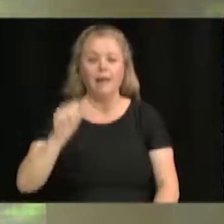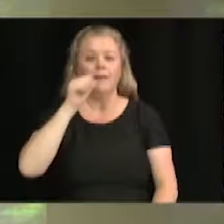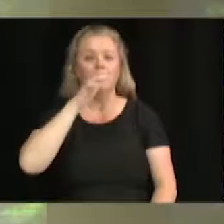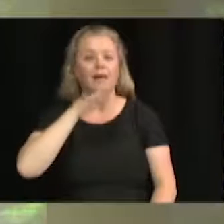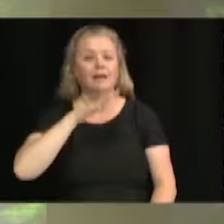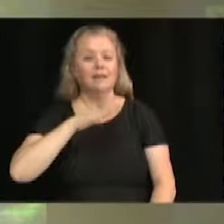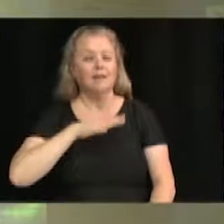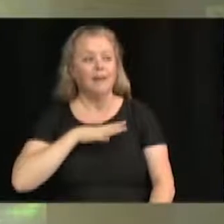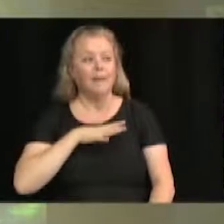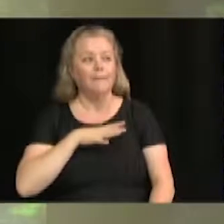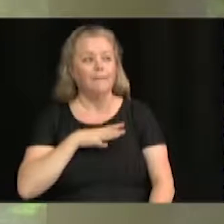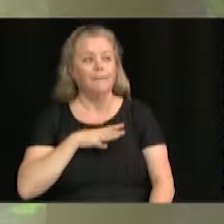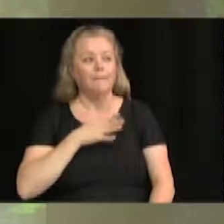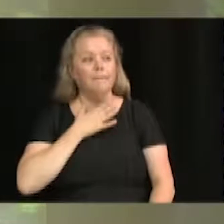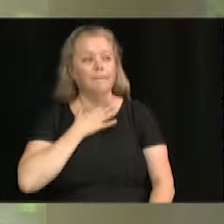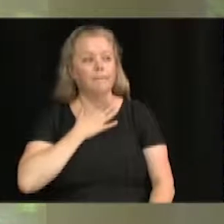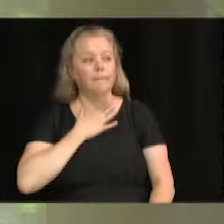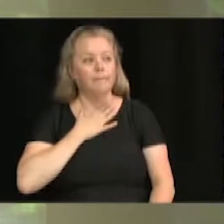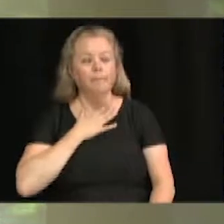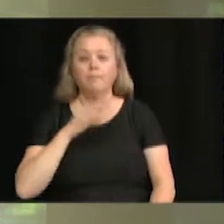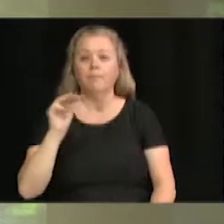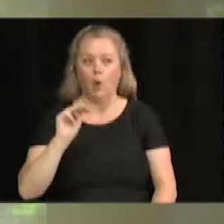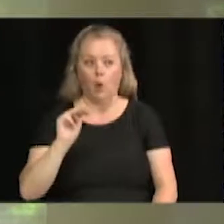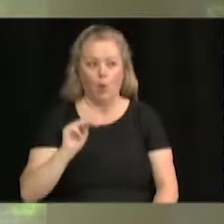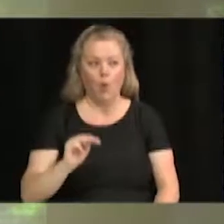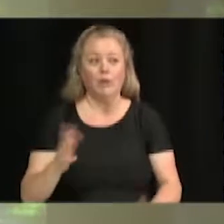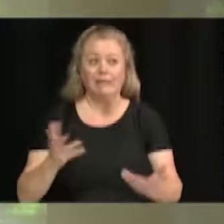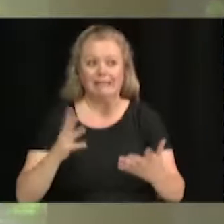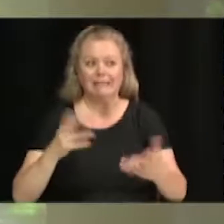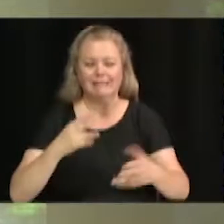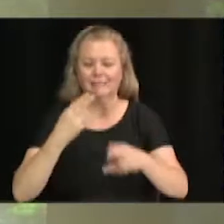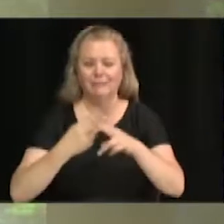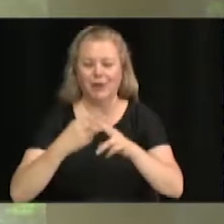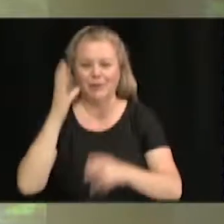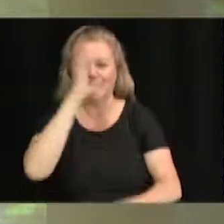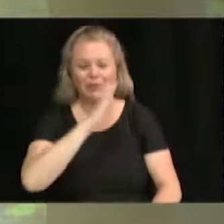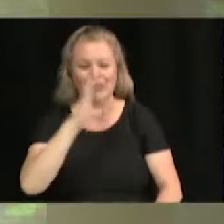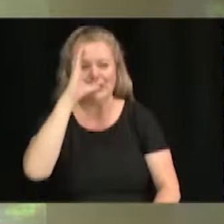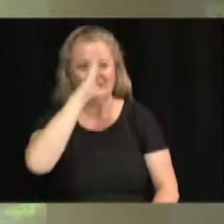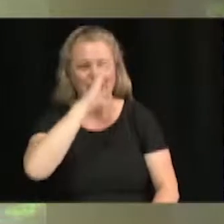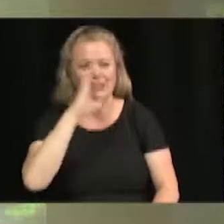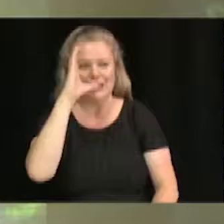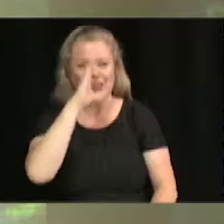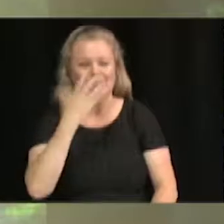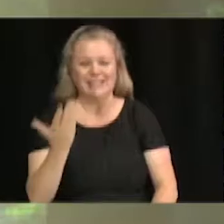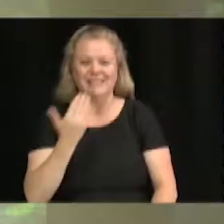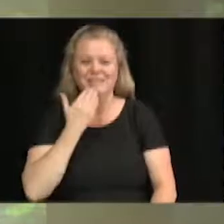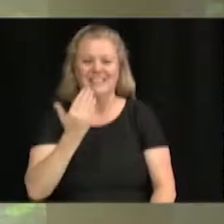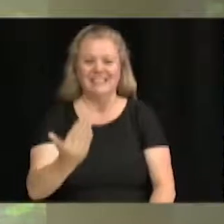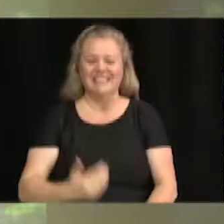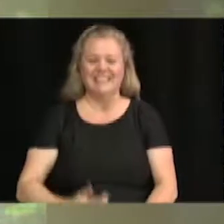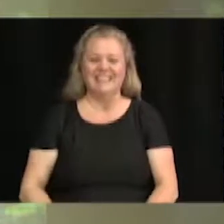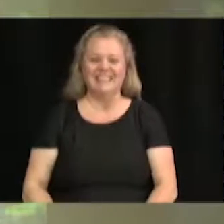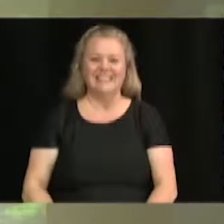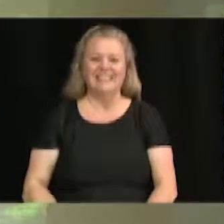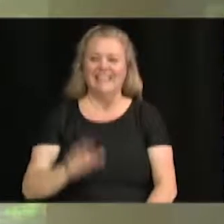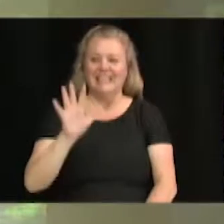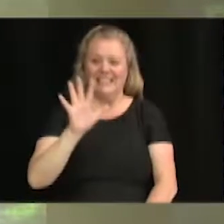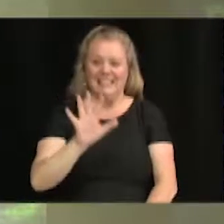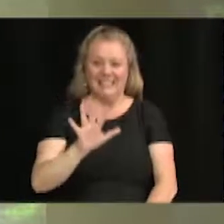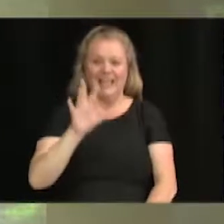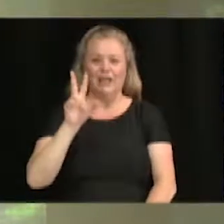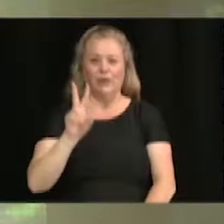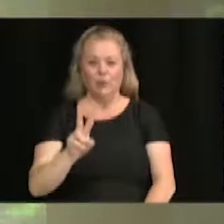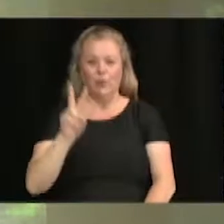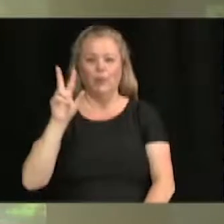Moreau. Oui. Merci. 5.2.3,